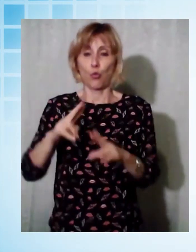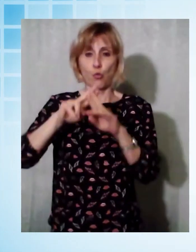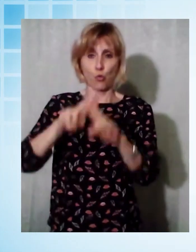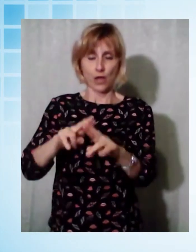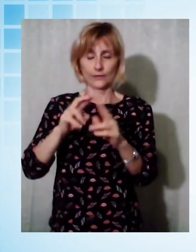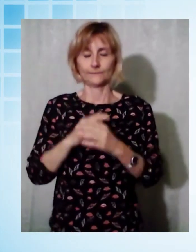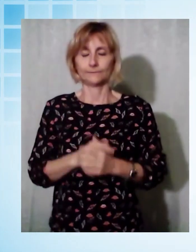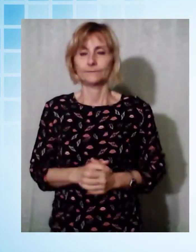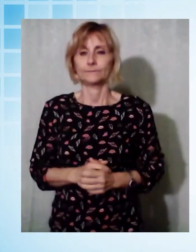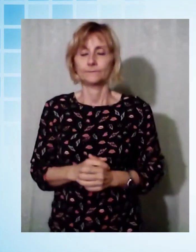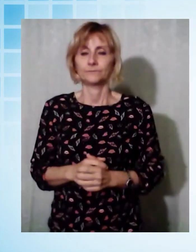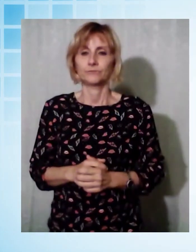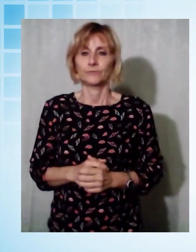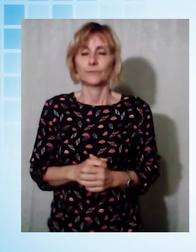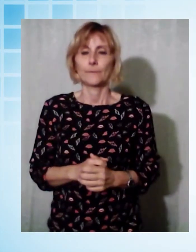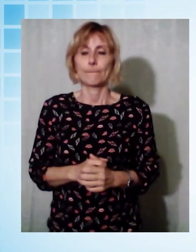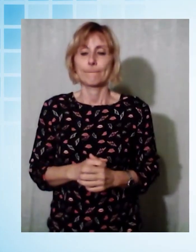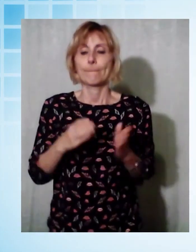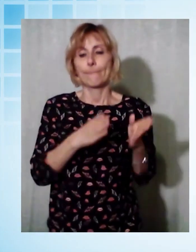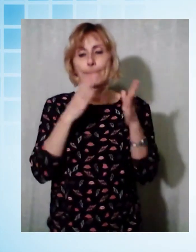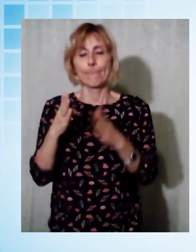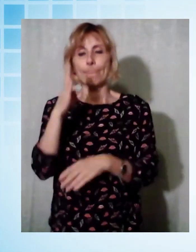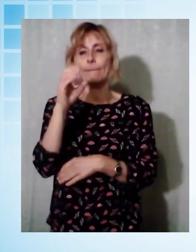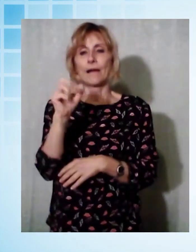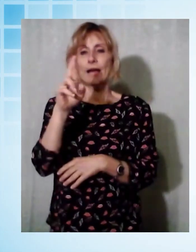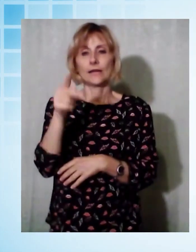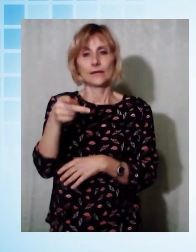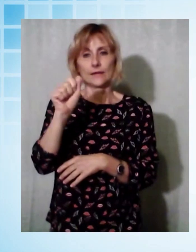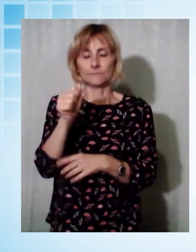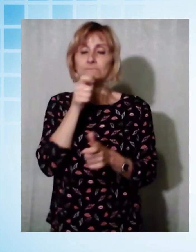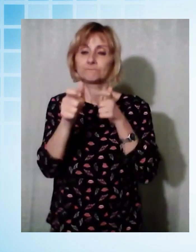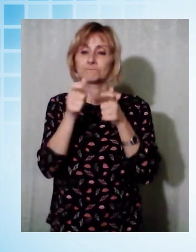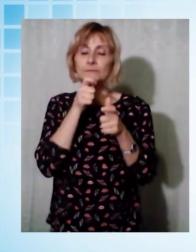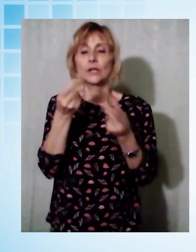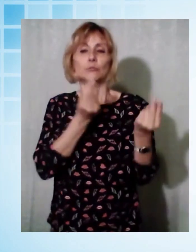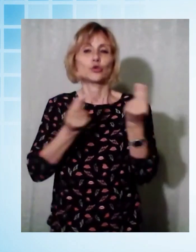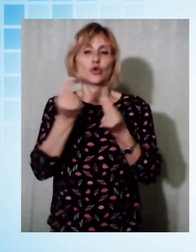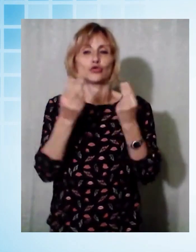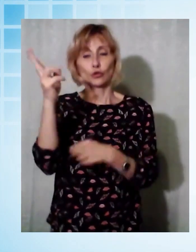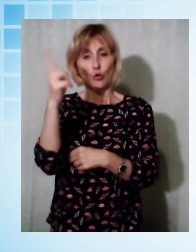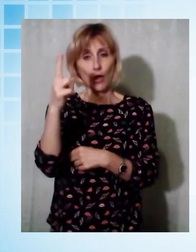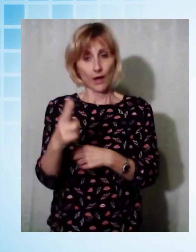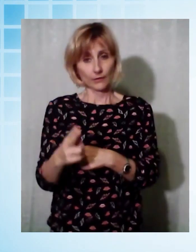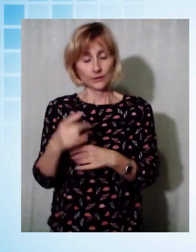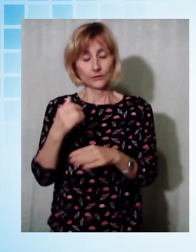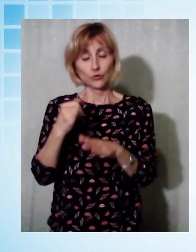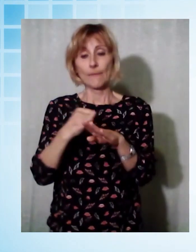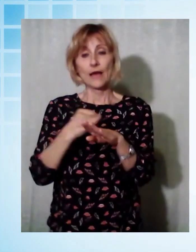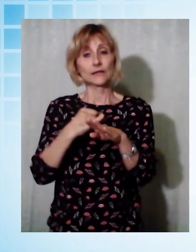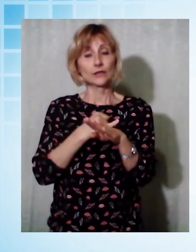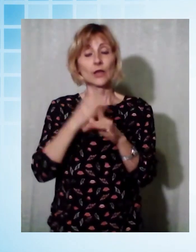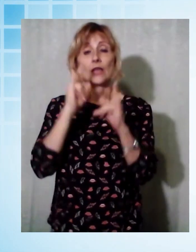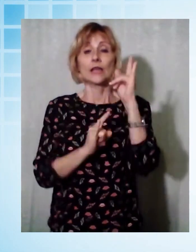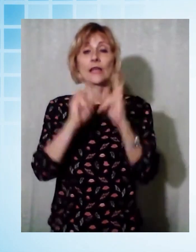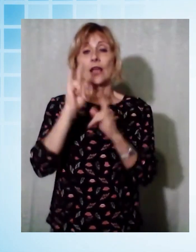Ci spostiamo a Barga per parlare di un progetto artistico. In particolar modo a Castelvecchio